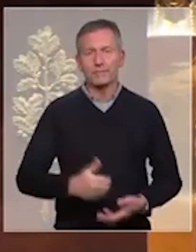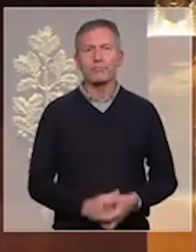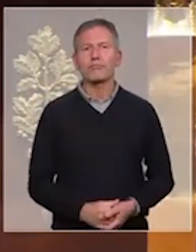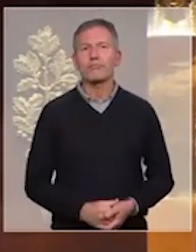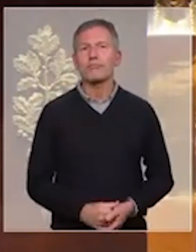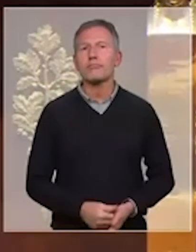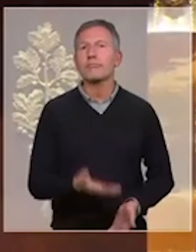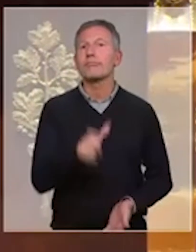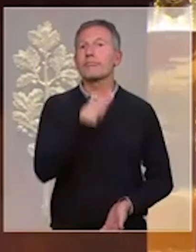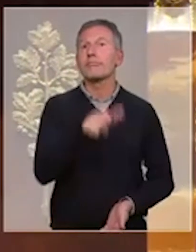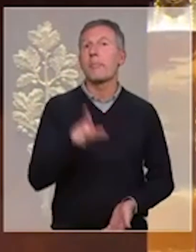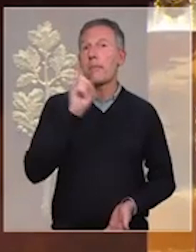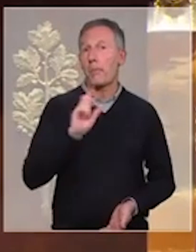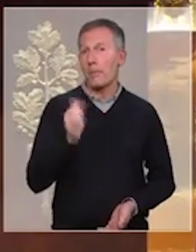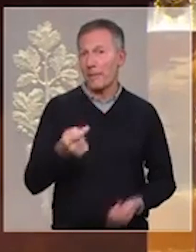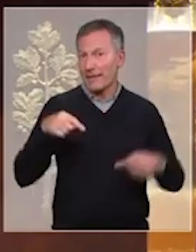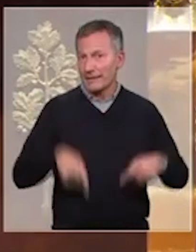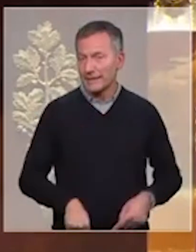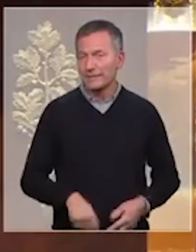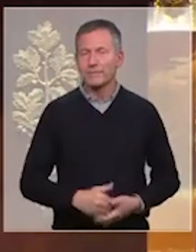Ministre,